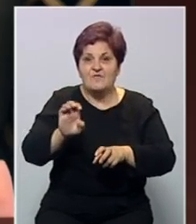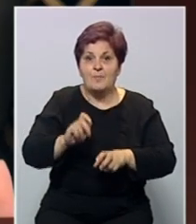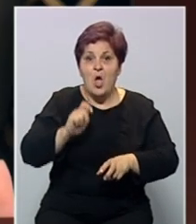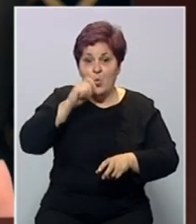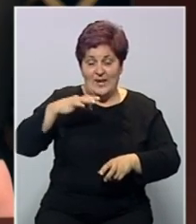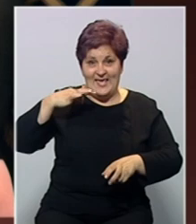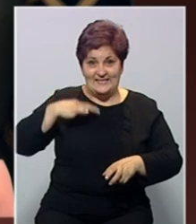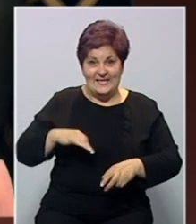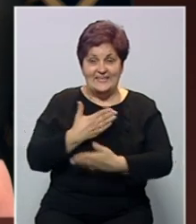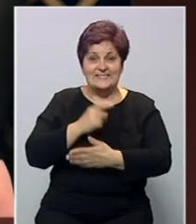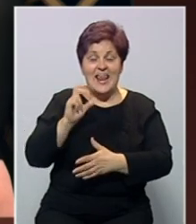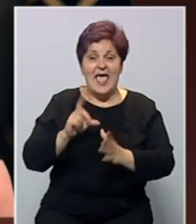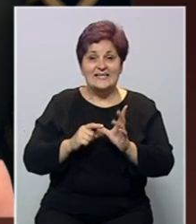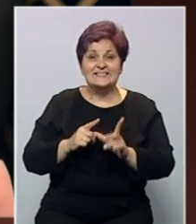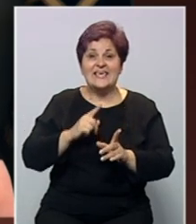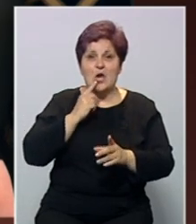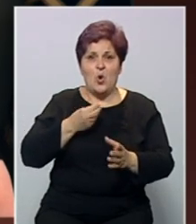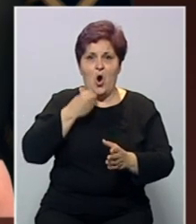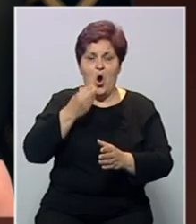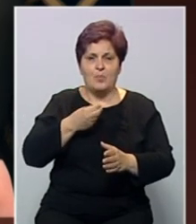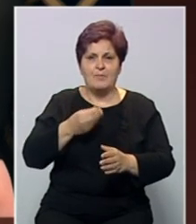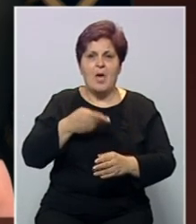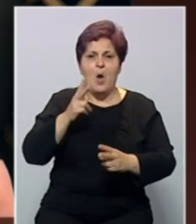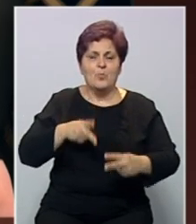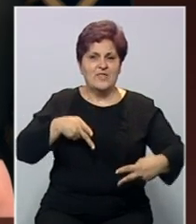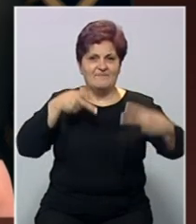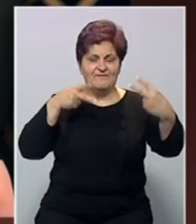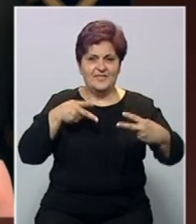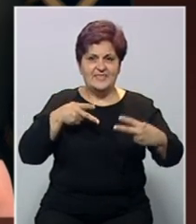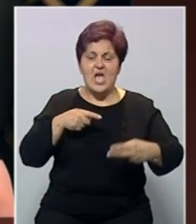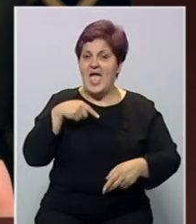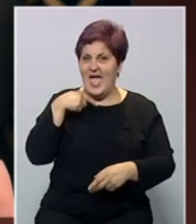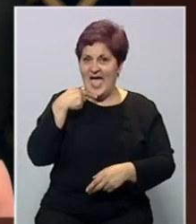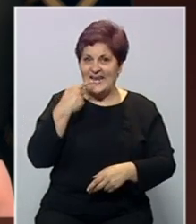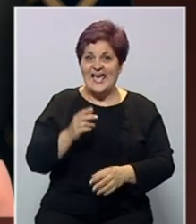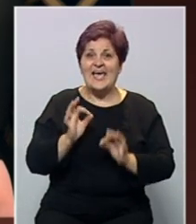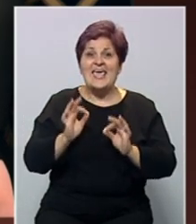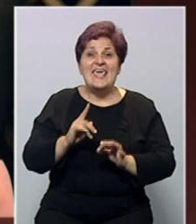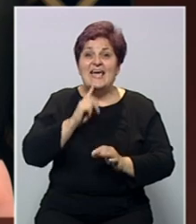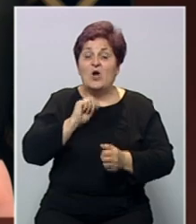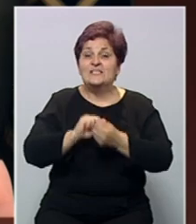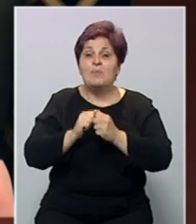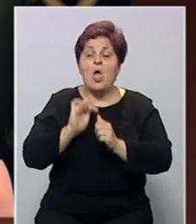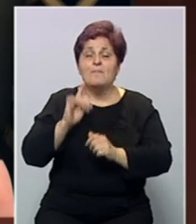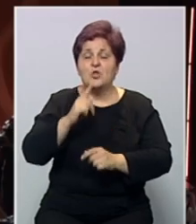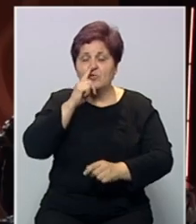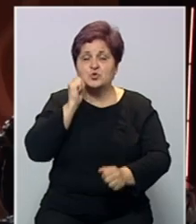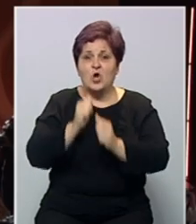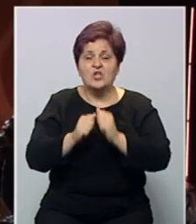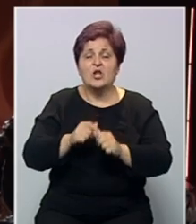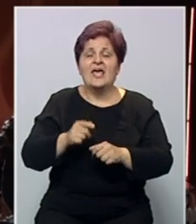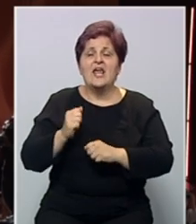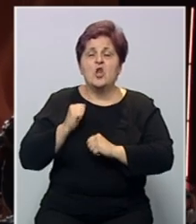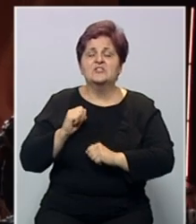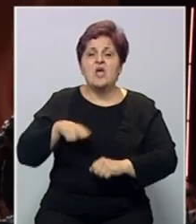Ukrajinski predsjednik Volodimir Zelenski, koji se obratio skupu putem video linka, poručio je da svako ko se ne bori protiv ruskog terora snosi